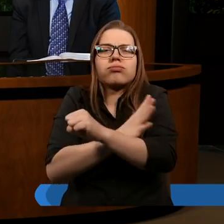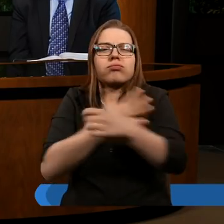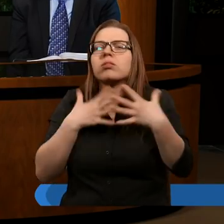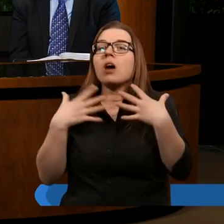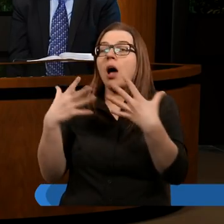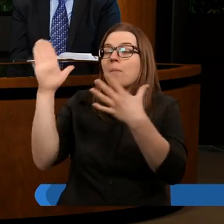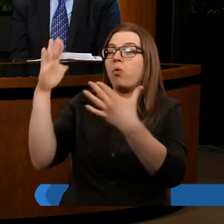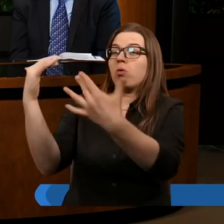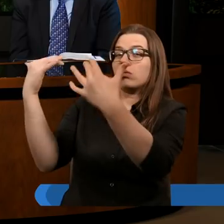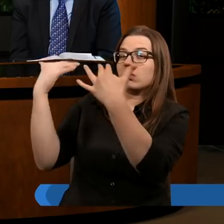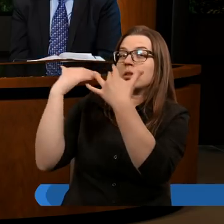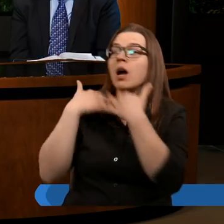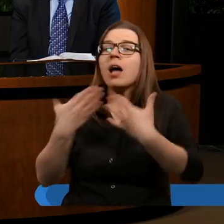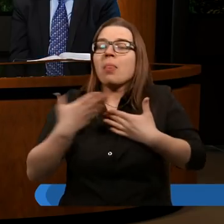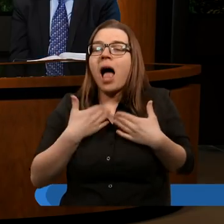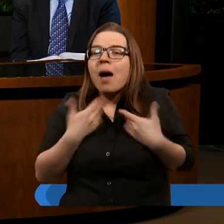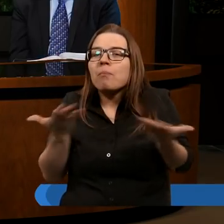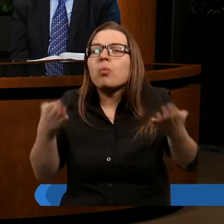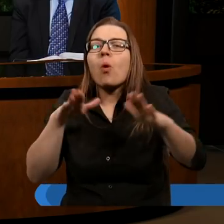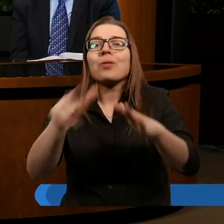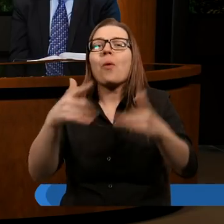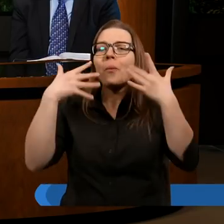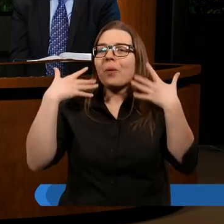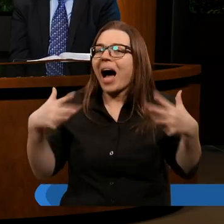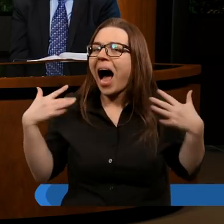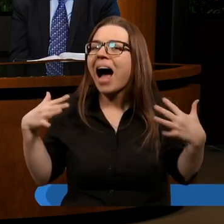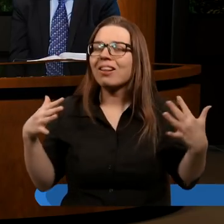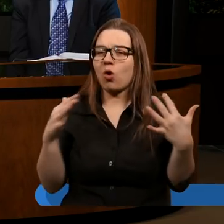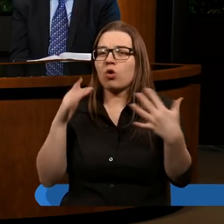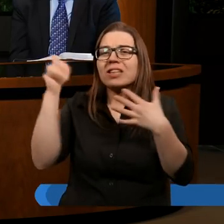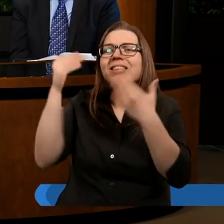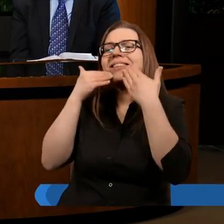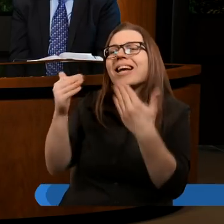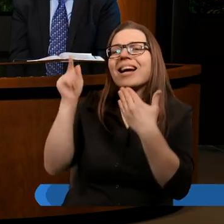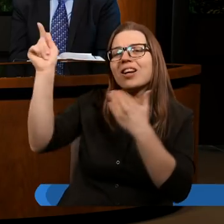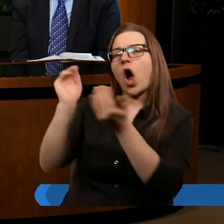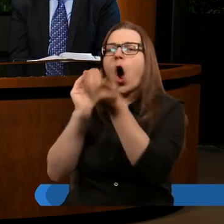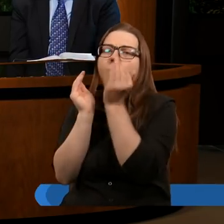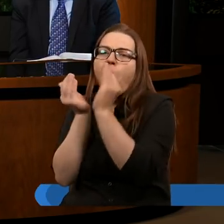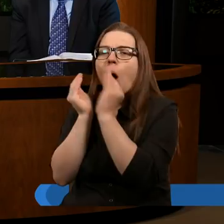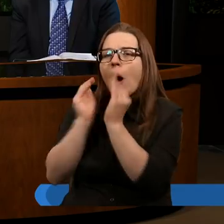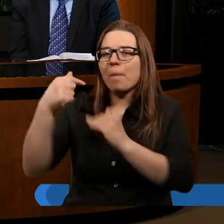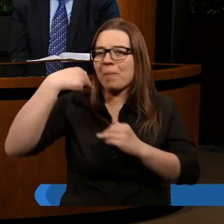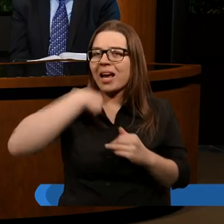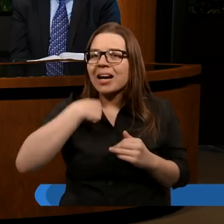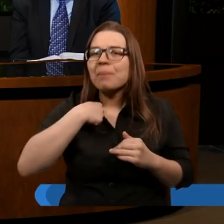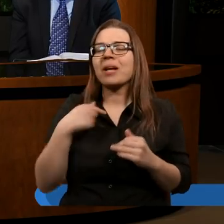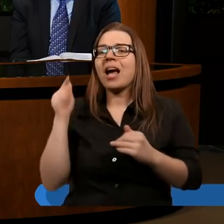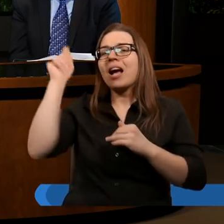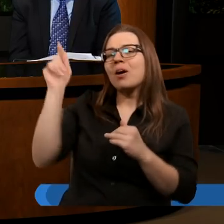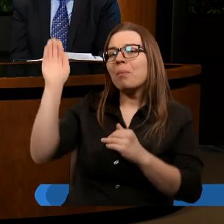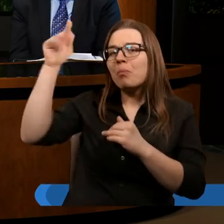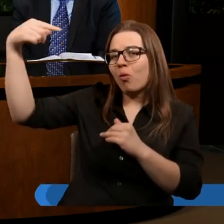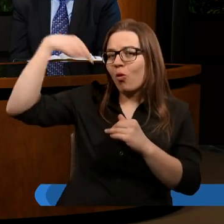słuchacze, przekazać właśnie tą radość z opieki Bożej. Tą radość, że Bóg